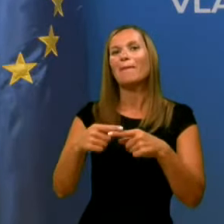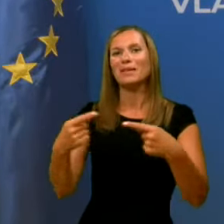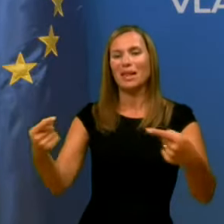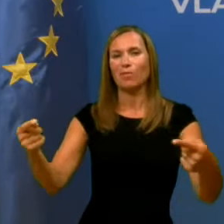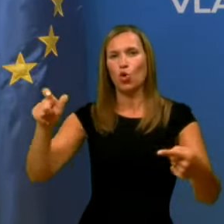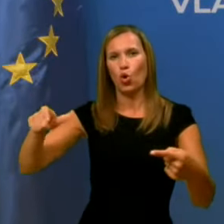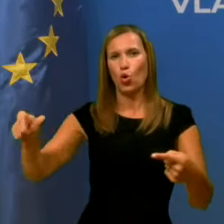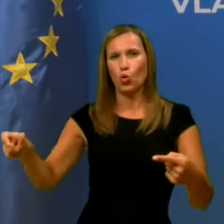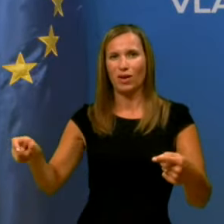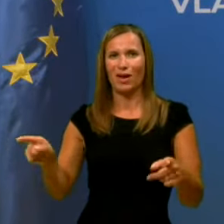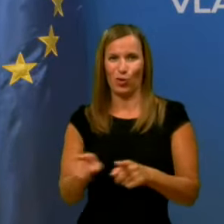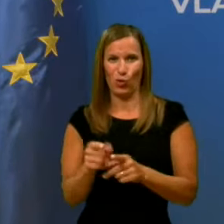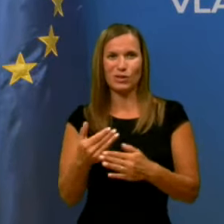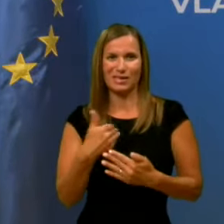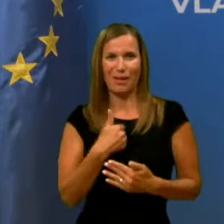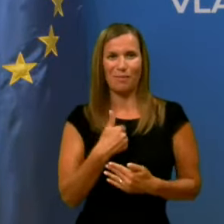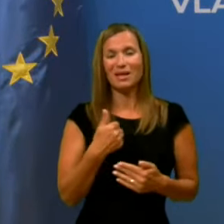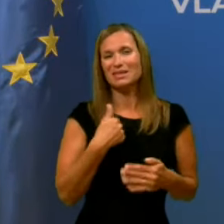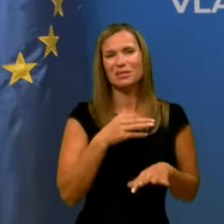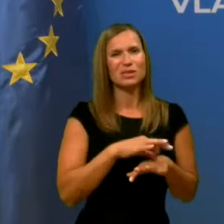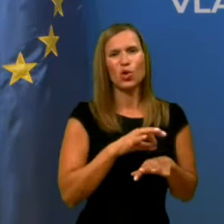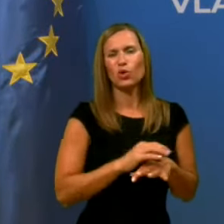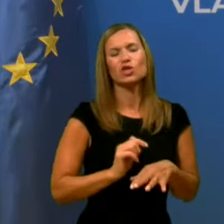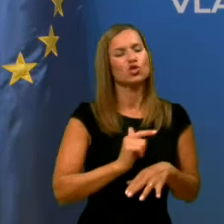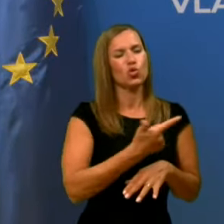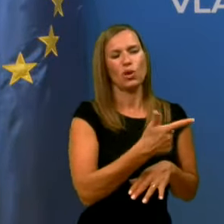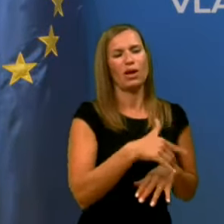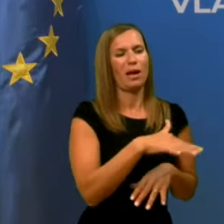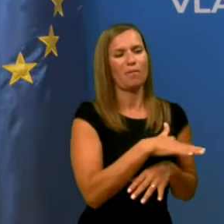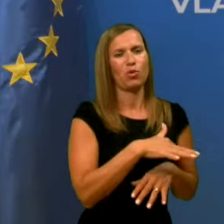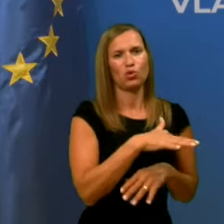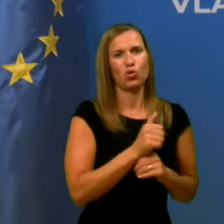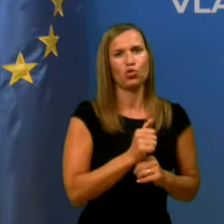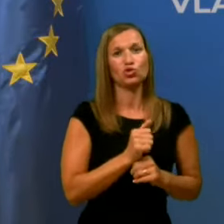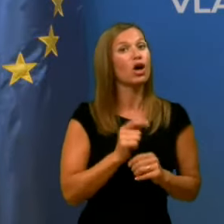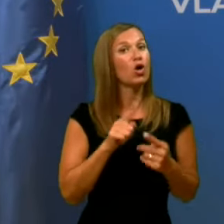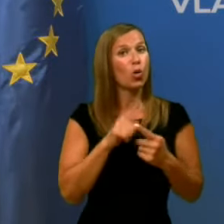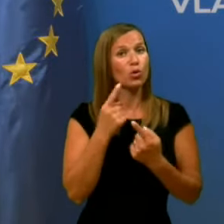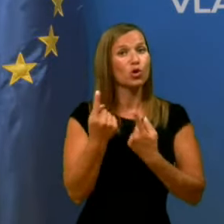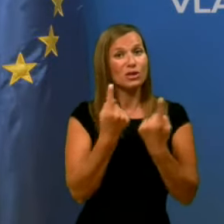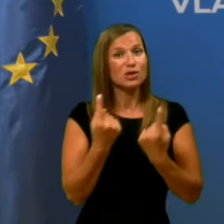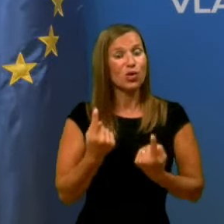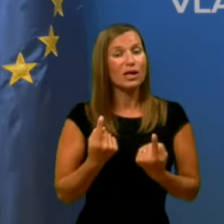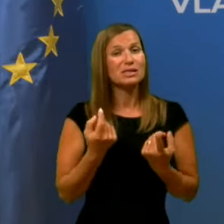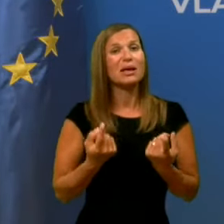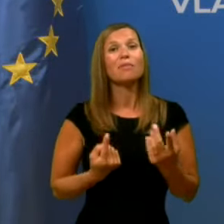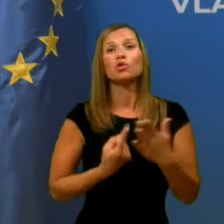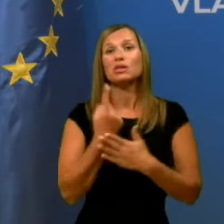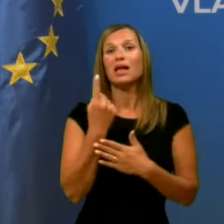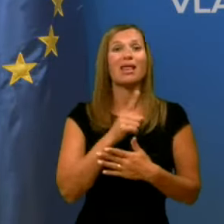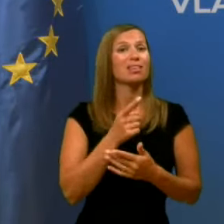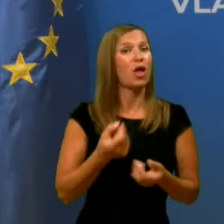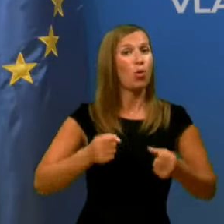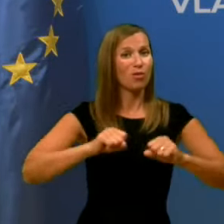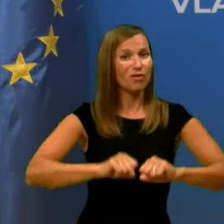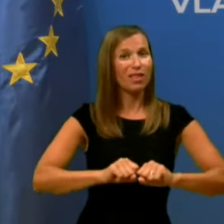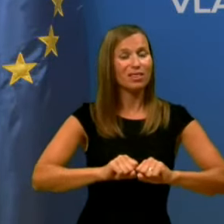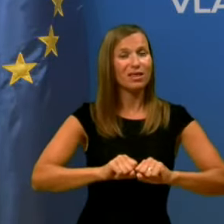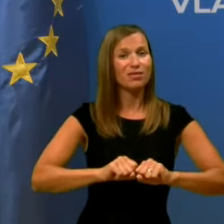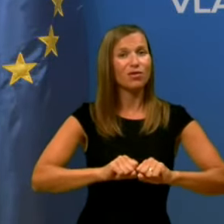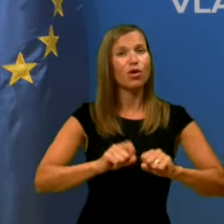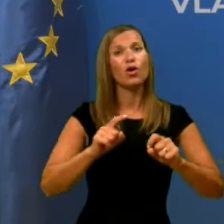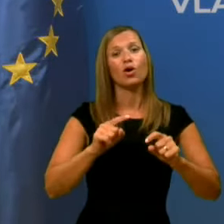Jaz sicer sem zdravnik z čisto drugega področja, ampak ko bodo razmere postale neobvladljive in v tem trenutku jih ne